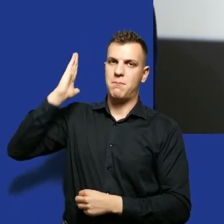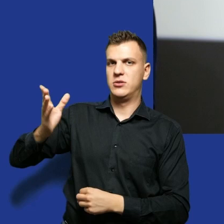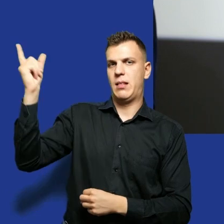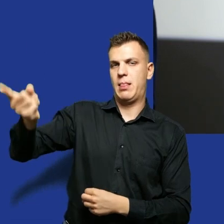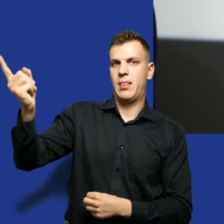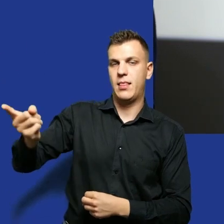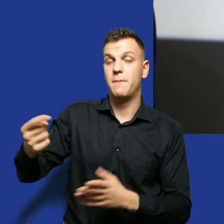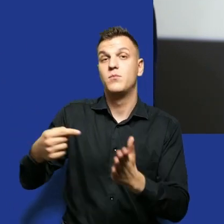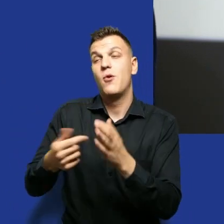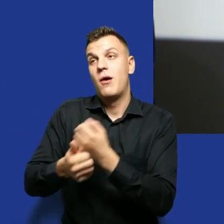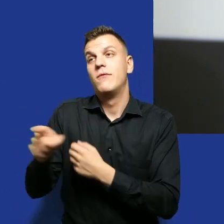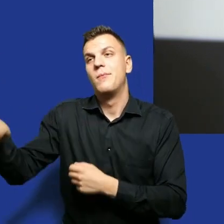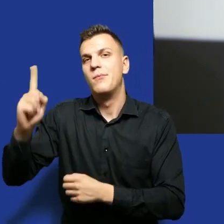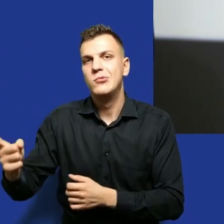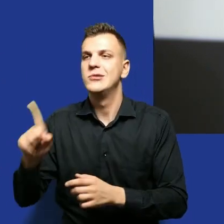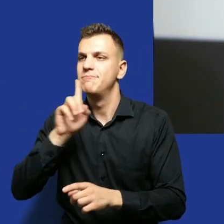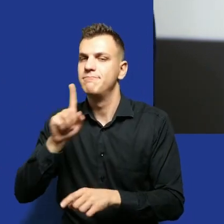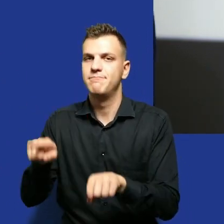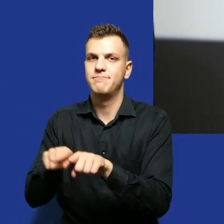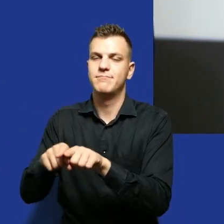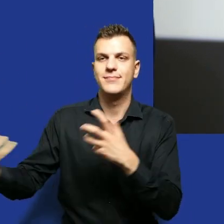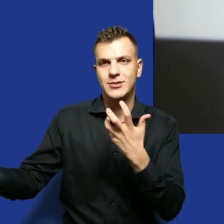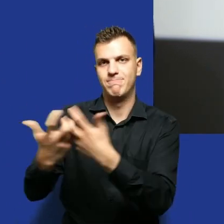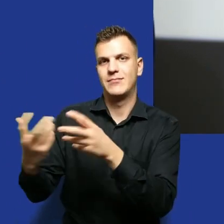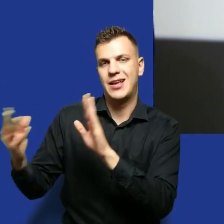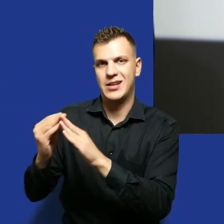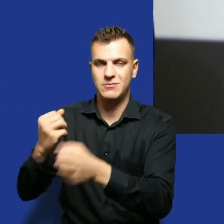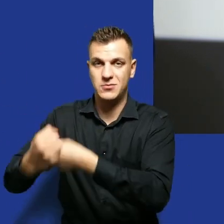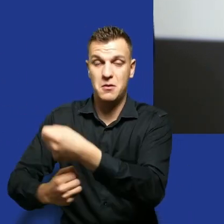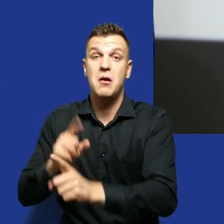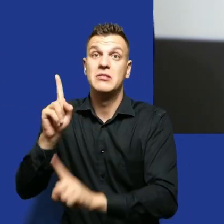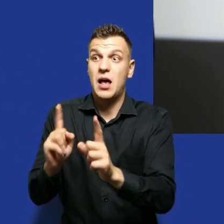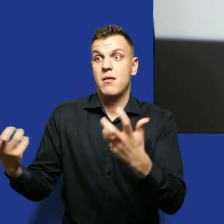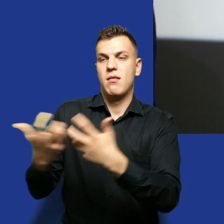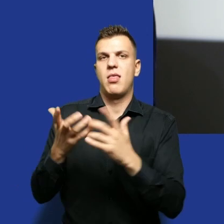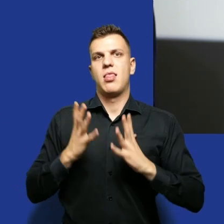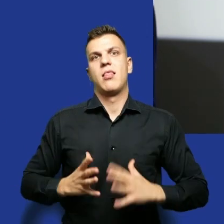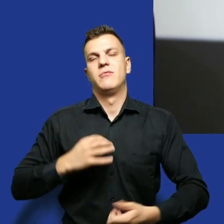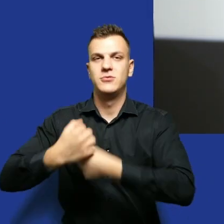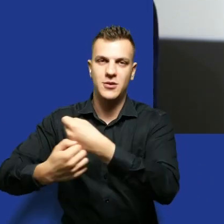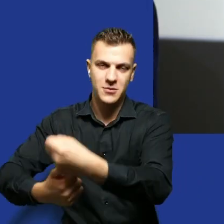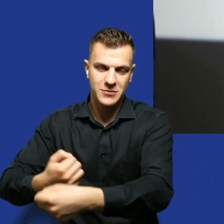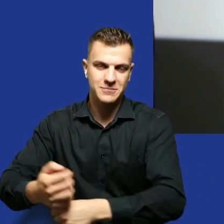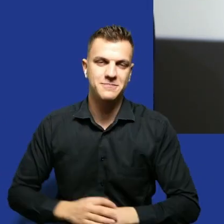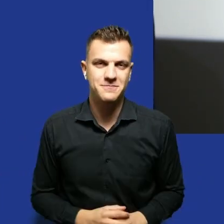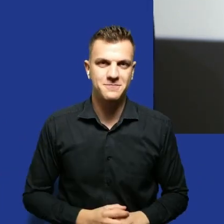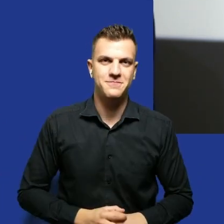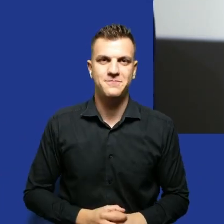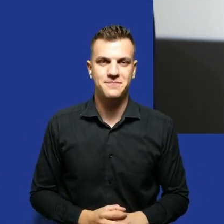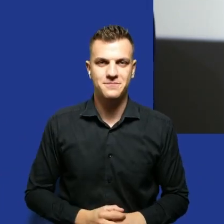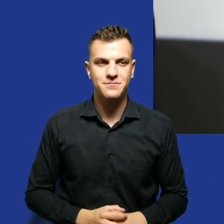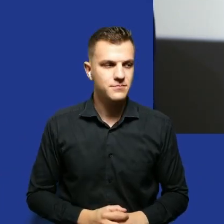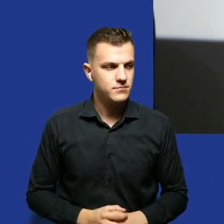symbioza funkcjonuje i rzeczywiście czasami funkcjonuje bardzo dobrze. Aż to w ciągu swojej krótkiej kariery w tych